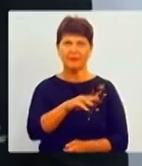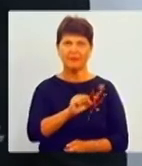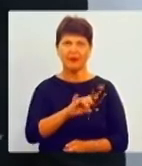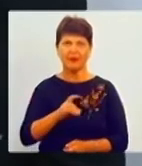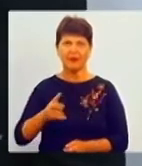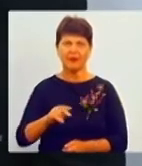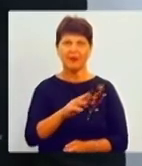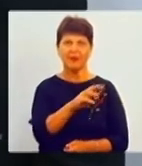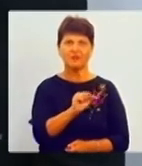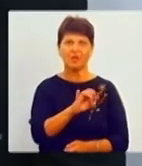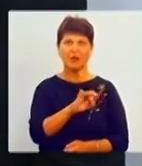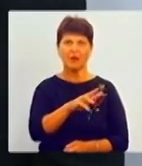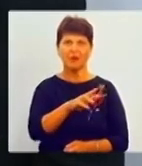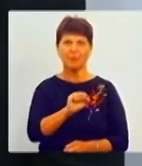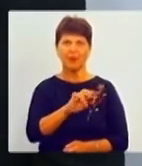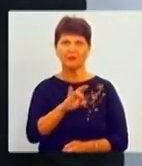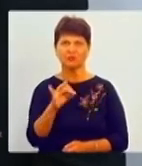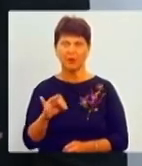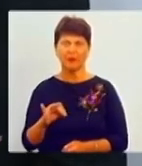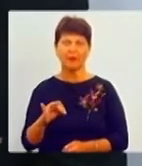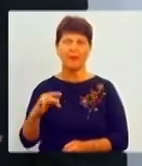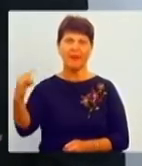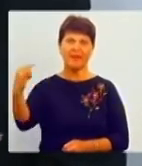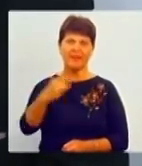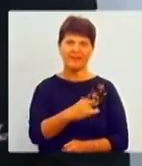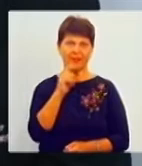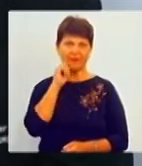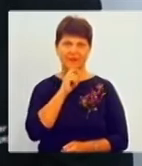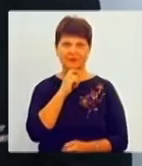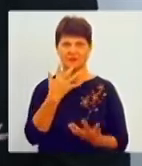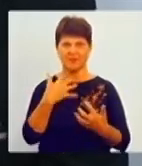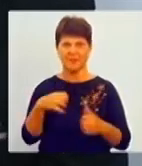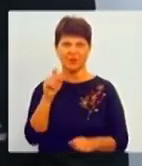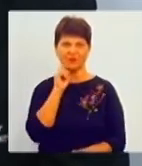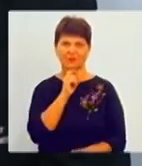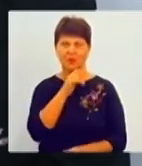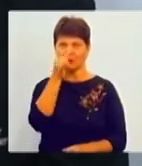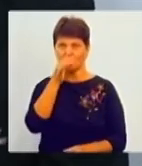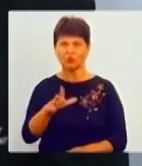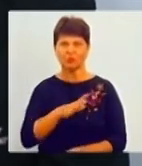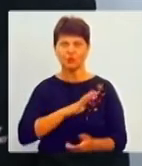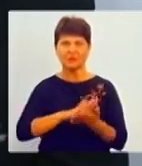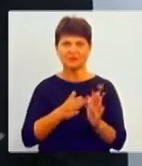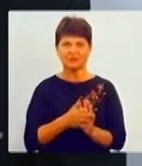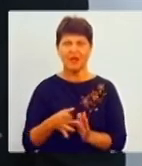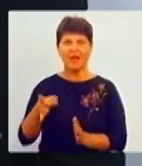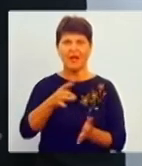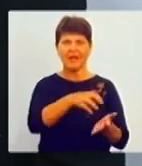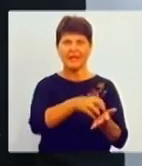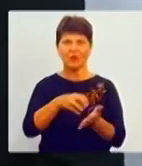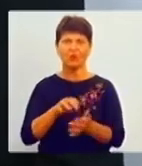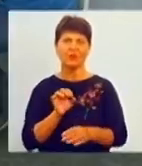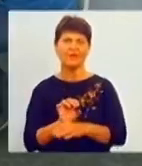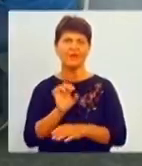літять на Вінницю, забирають вінничан. Не може бути ситуації, що в регіони відправляють там...